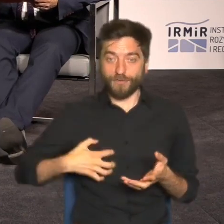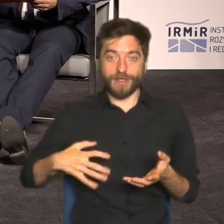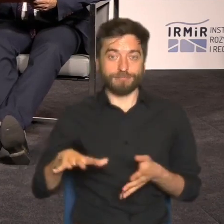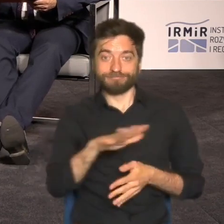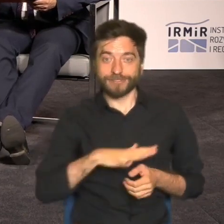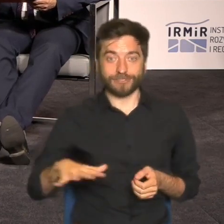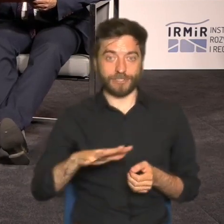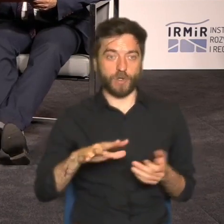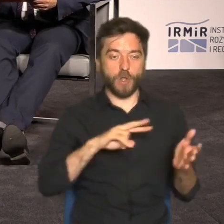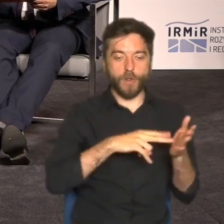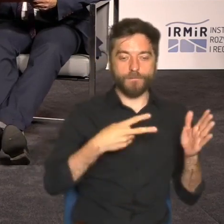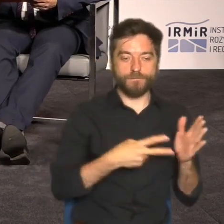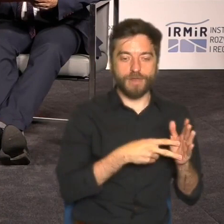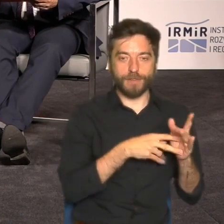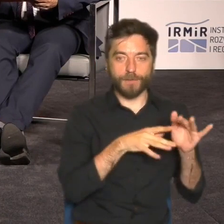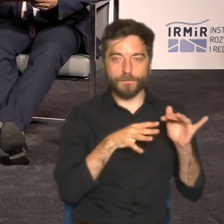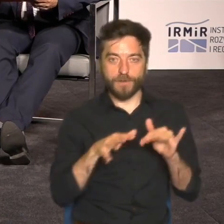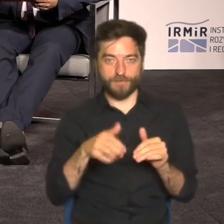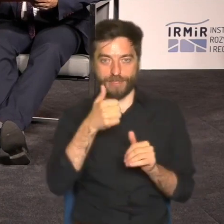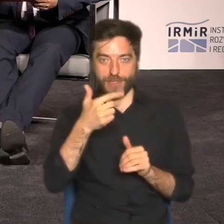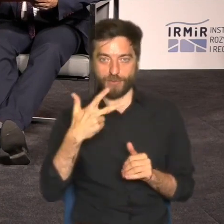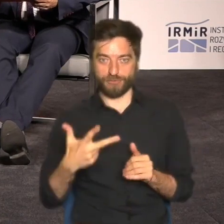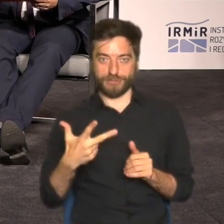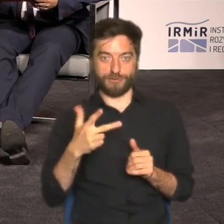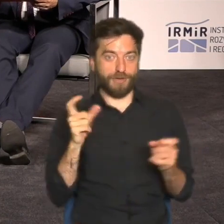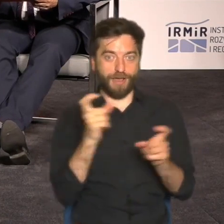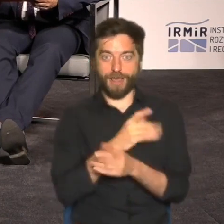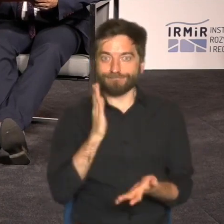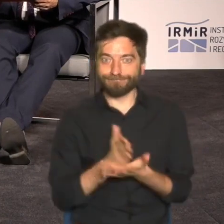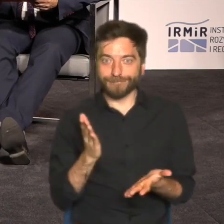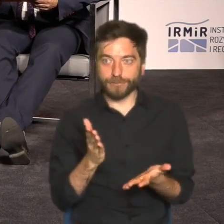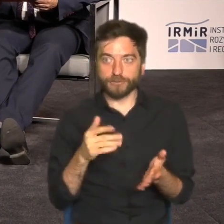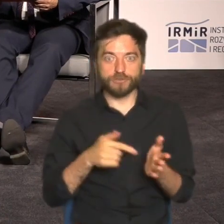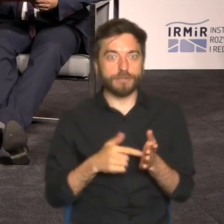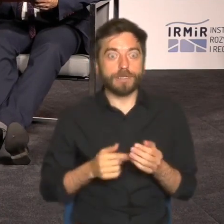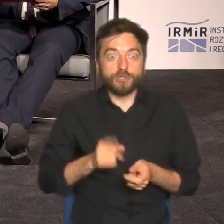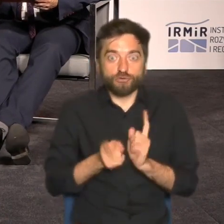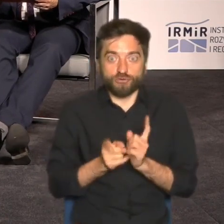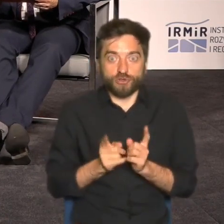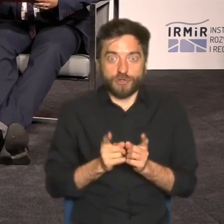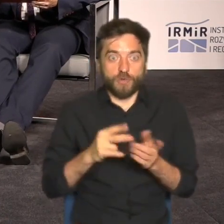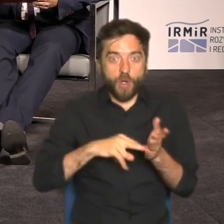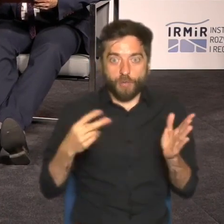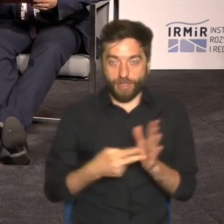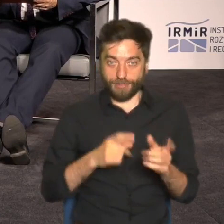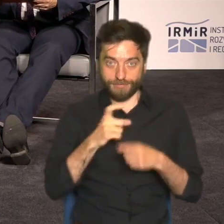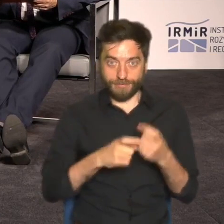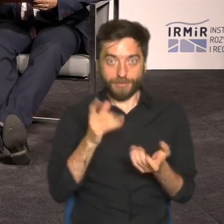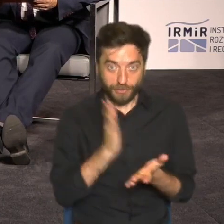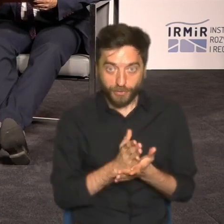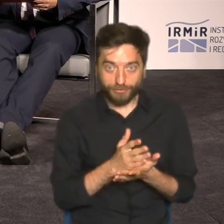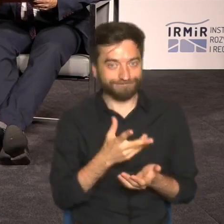pokrywają jedną trzecią kraju, to może przyspieszmy robienie tych planów i wystarcza. A tu okazuje się to, co